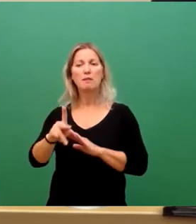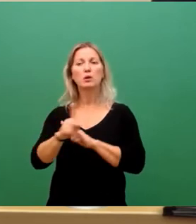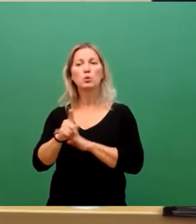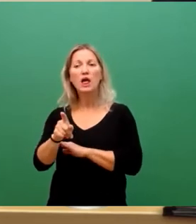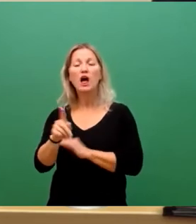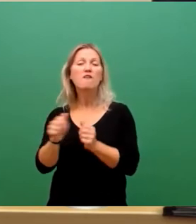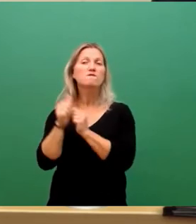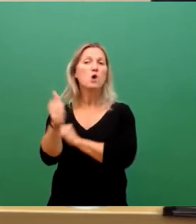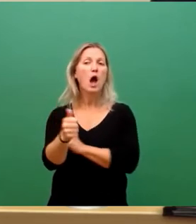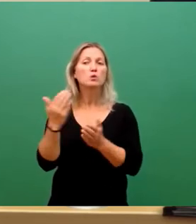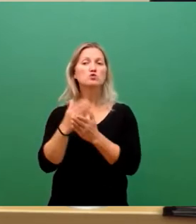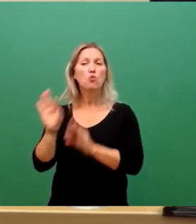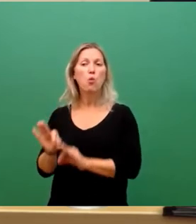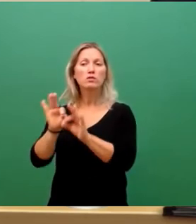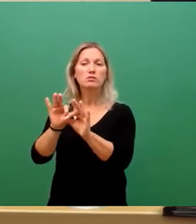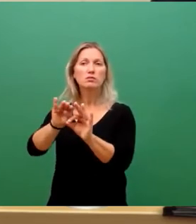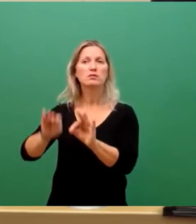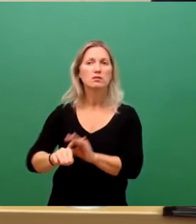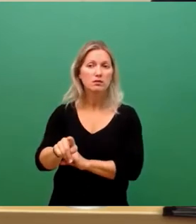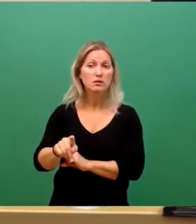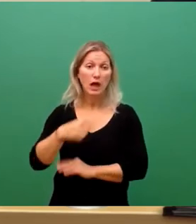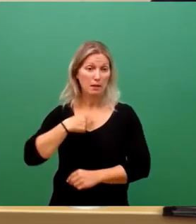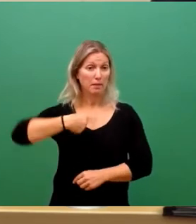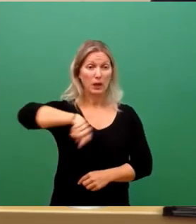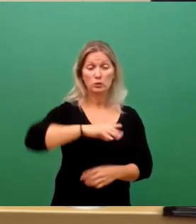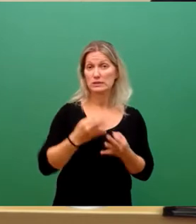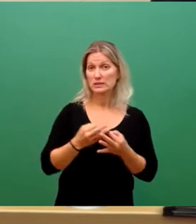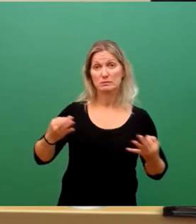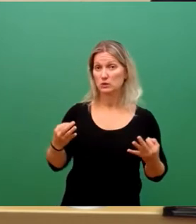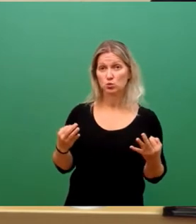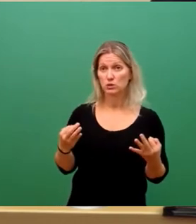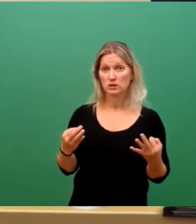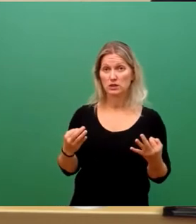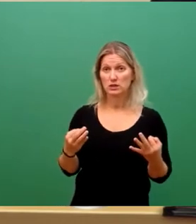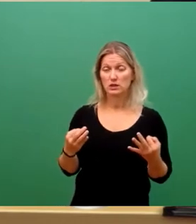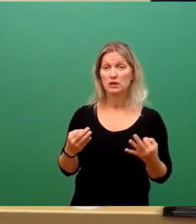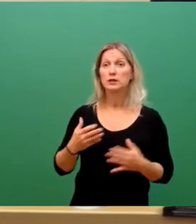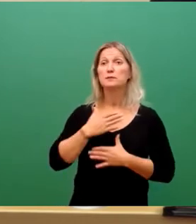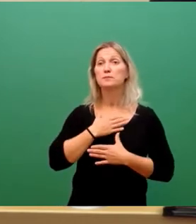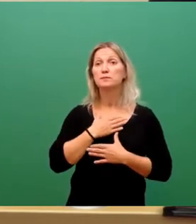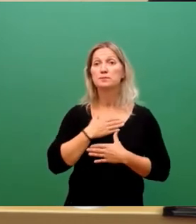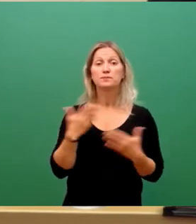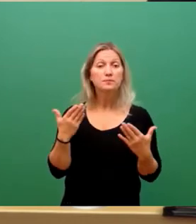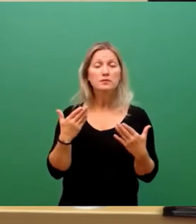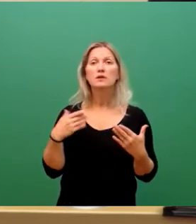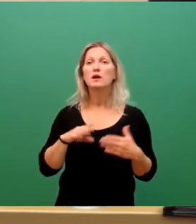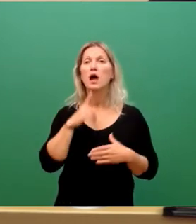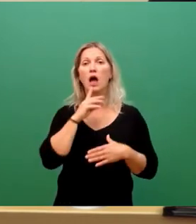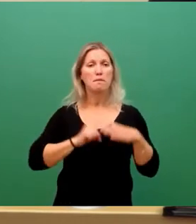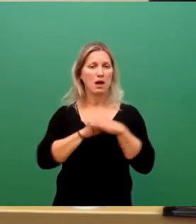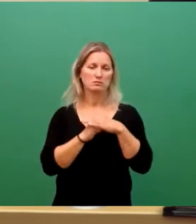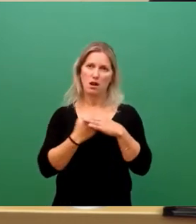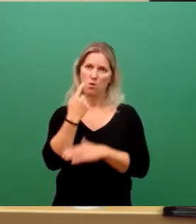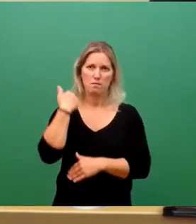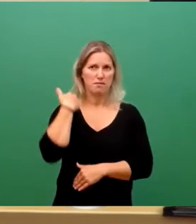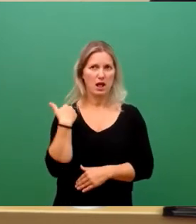dieses Weiters. Das ist bei uns nicht der Fall, sondern wir sind da maximal auch belastet. Auf